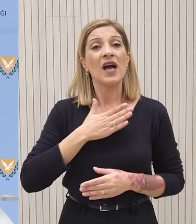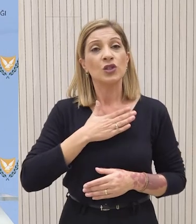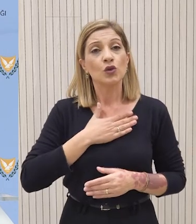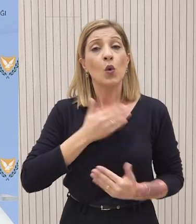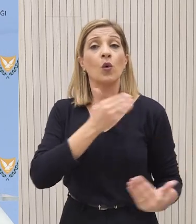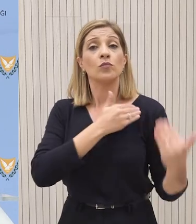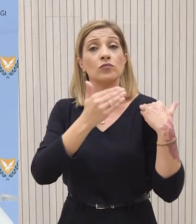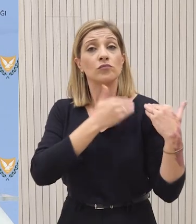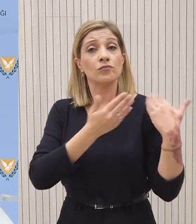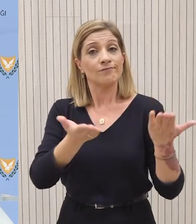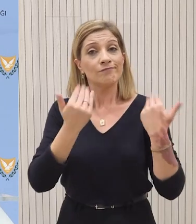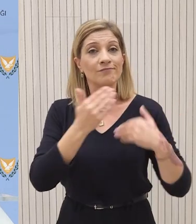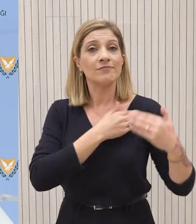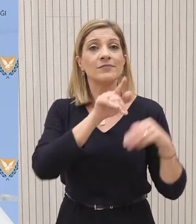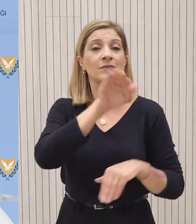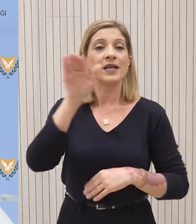υπάρχουν ερωτήσεις.